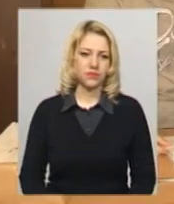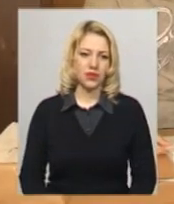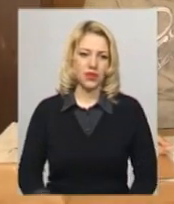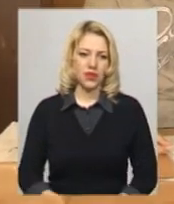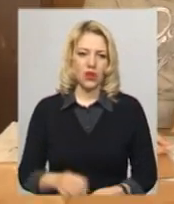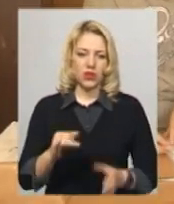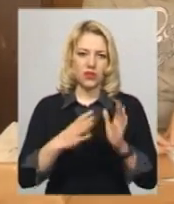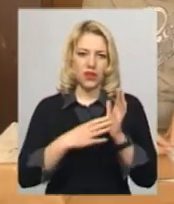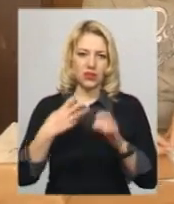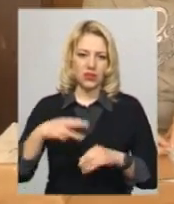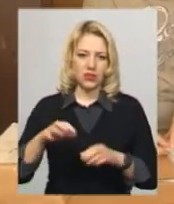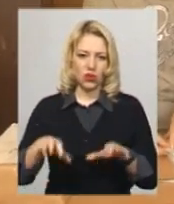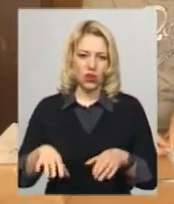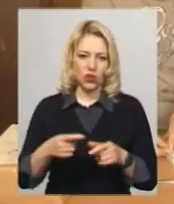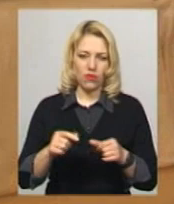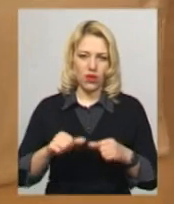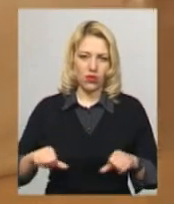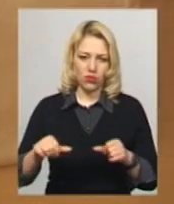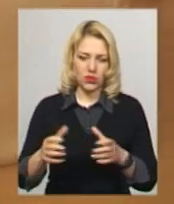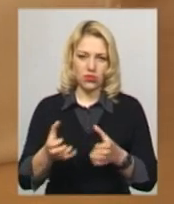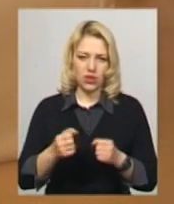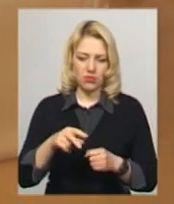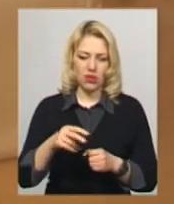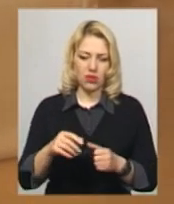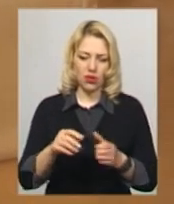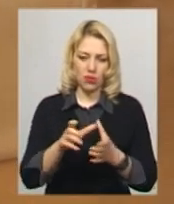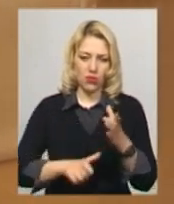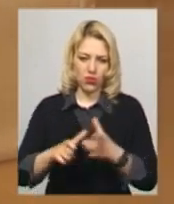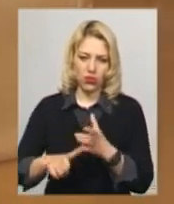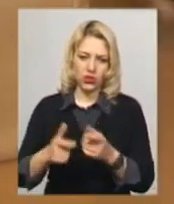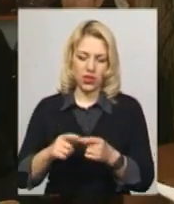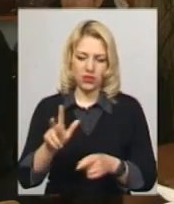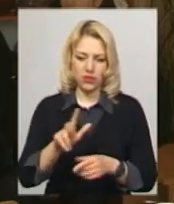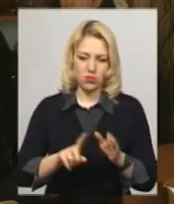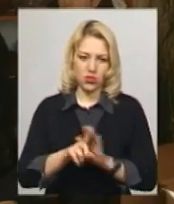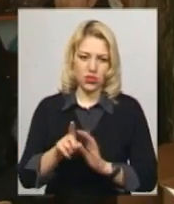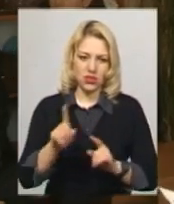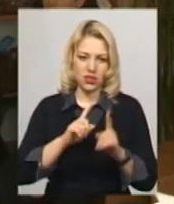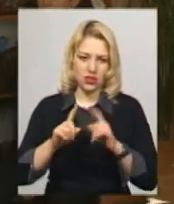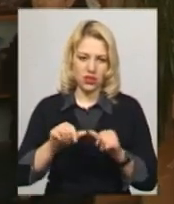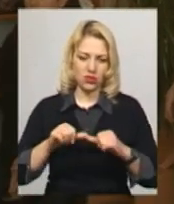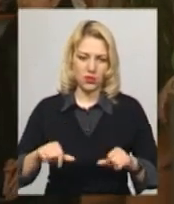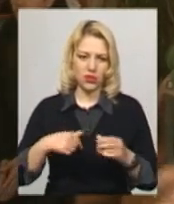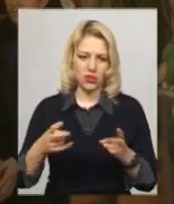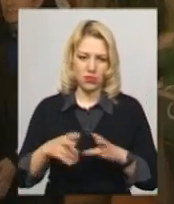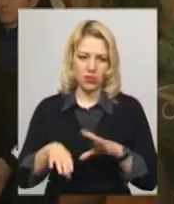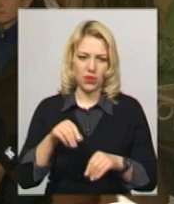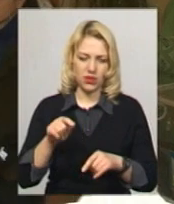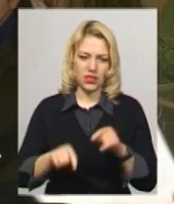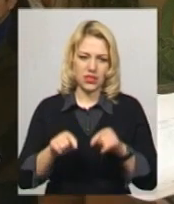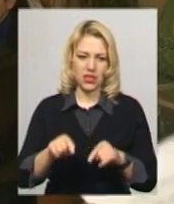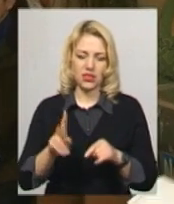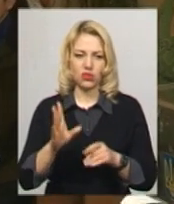О 9-й 30 голова комісії Сергій Пальохін отримав бюлетені. О 10-й розпочав засідання комісії. Нам треба обирати секретаря, який буде